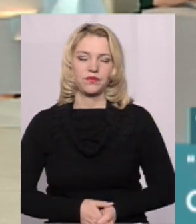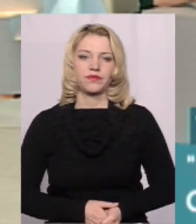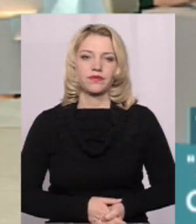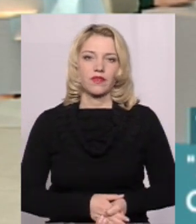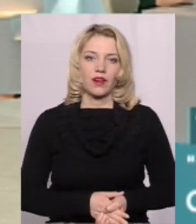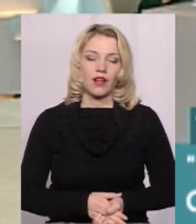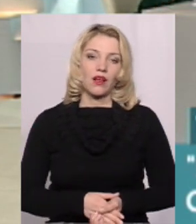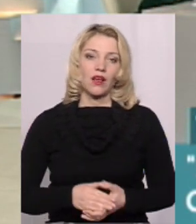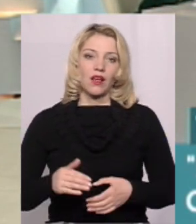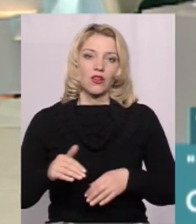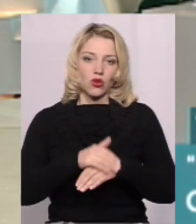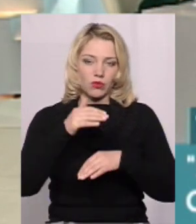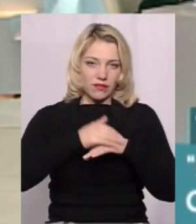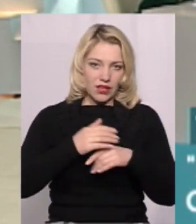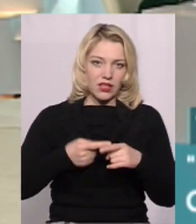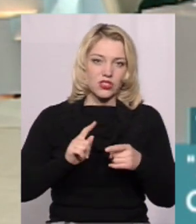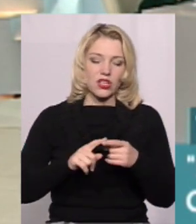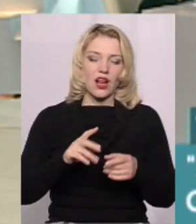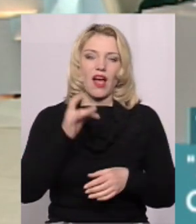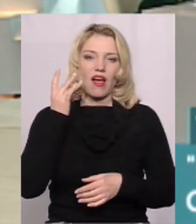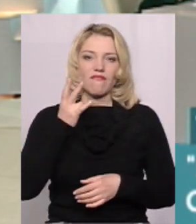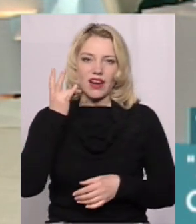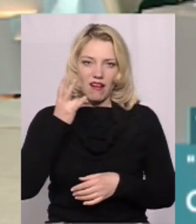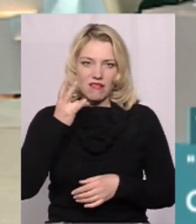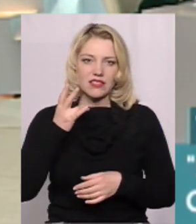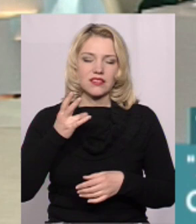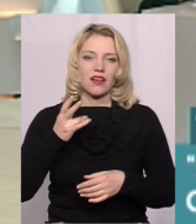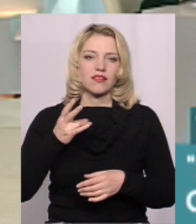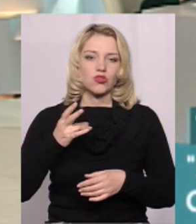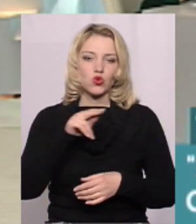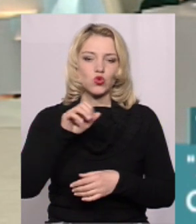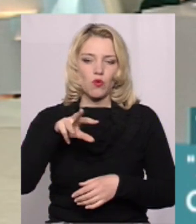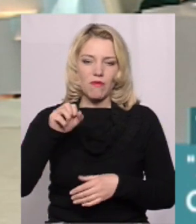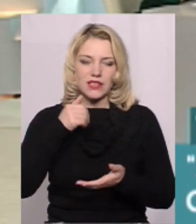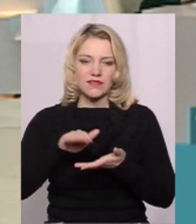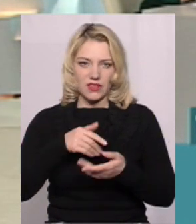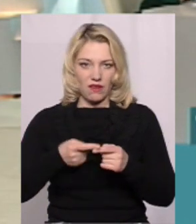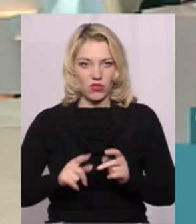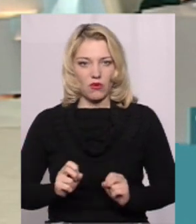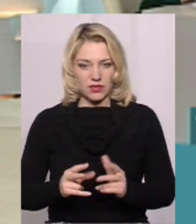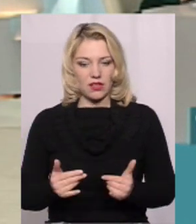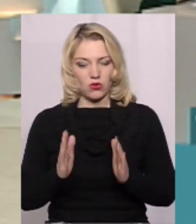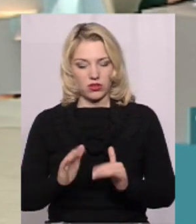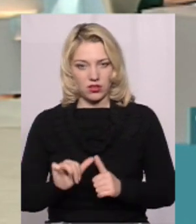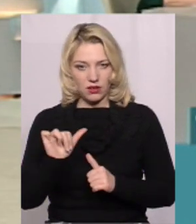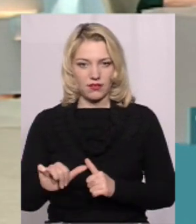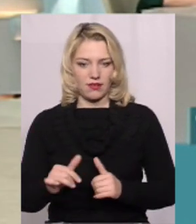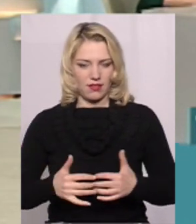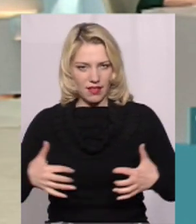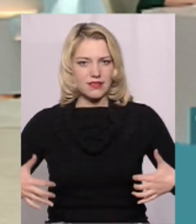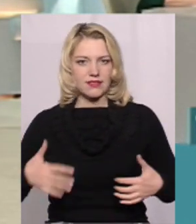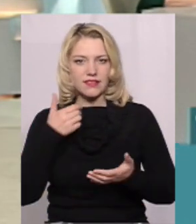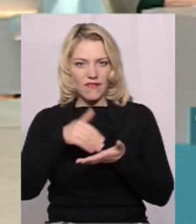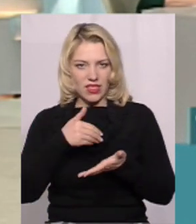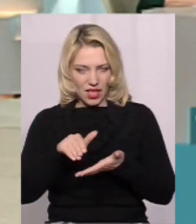Добрий вечір. Пане Леве, африканська чума свиней, от якщо судити з назви, вона становить небезпеку виключно для свиней? Вона